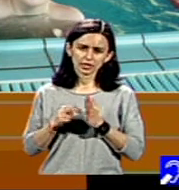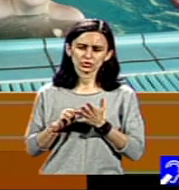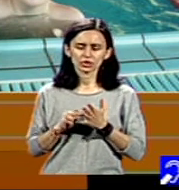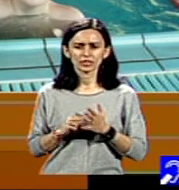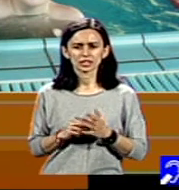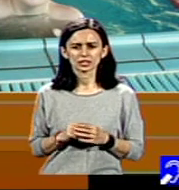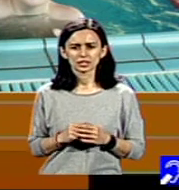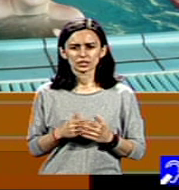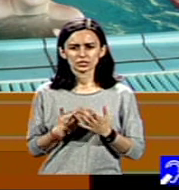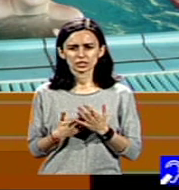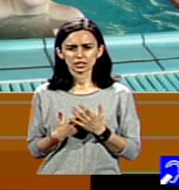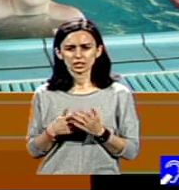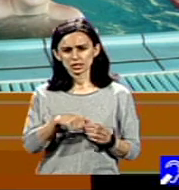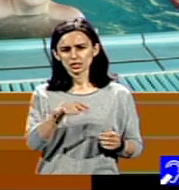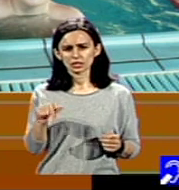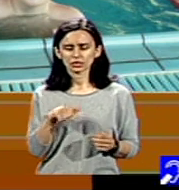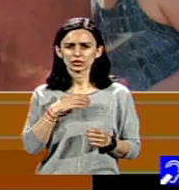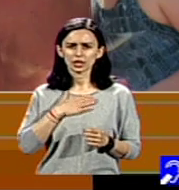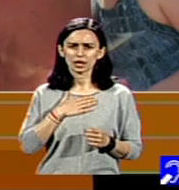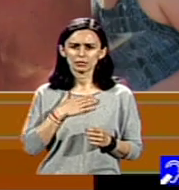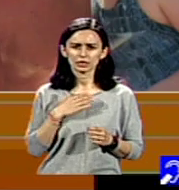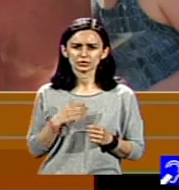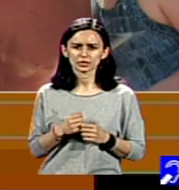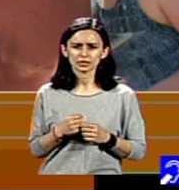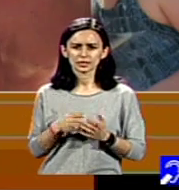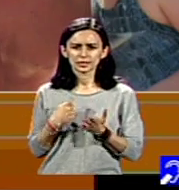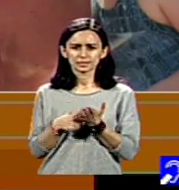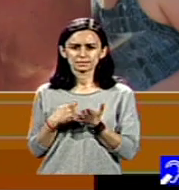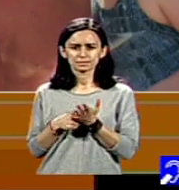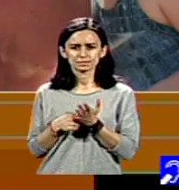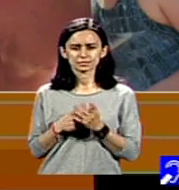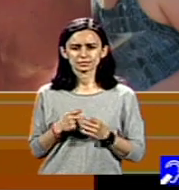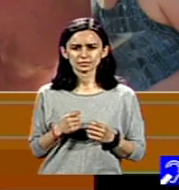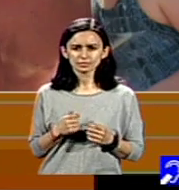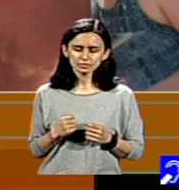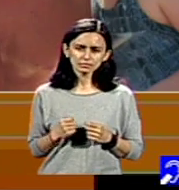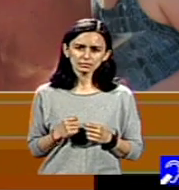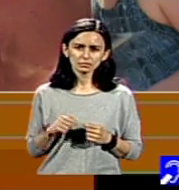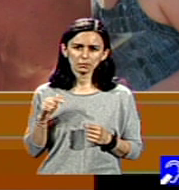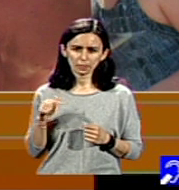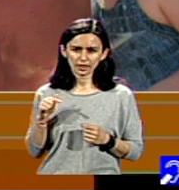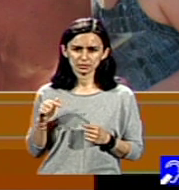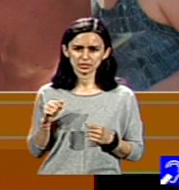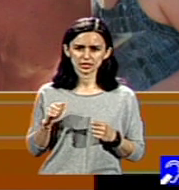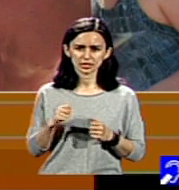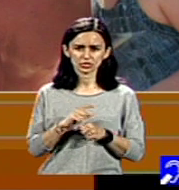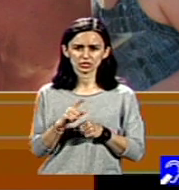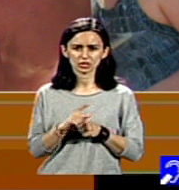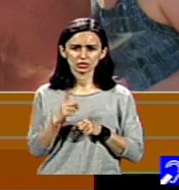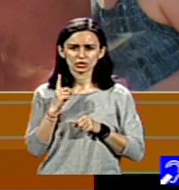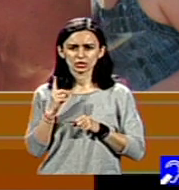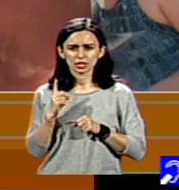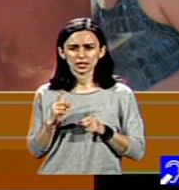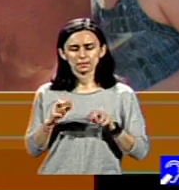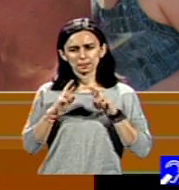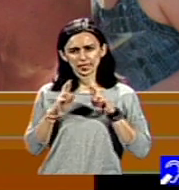nu numai pentru Andrei, noi am avut, să zic, de plătit așa polița asta și de luptat, dar sper că am